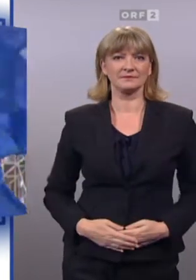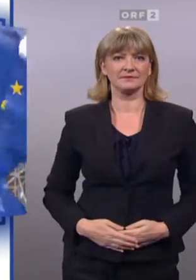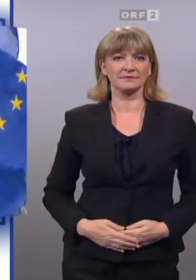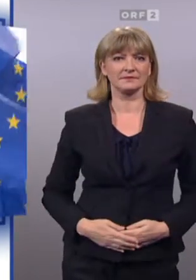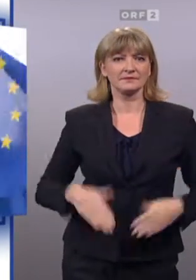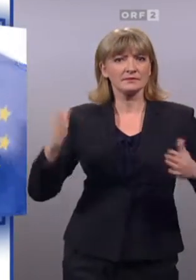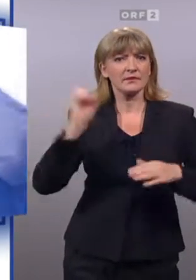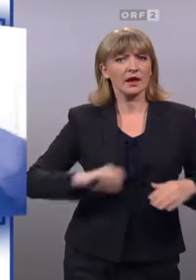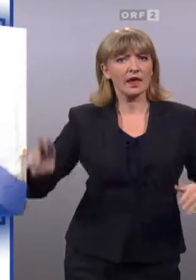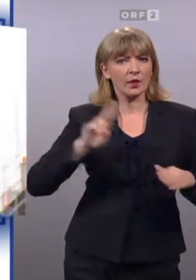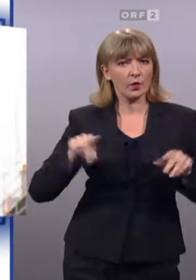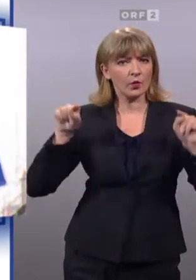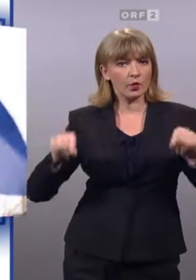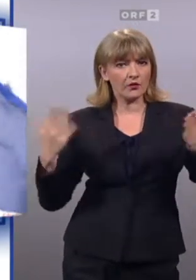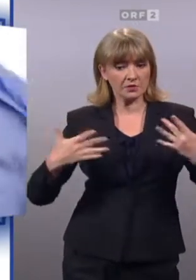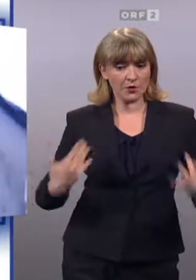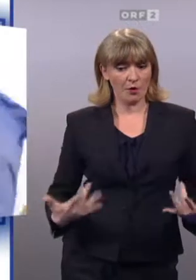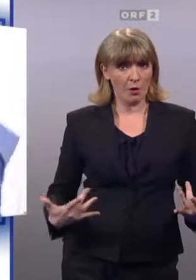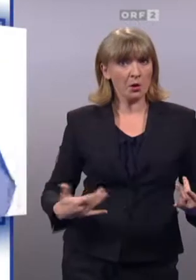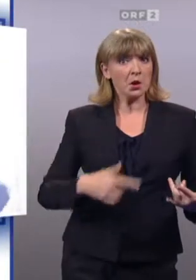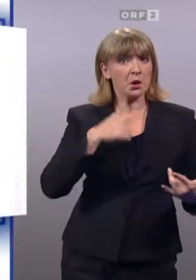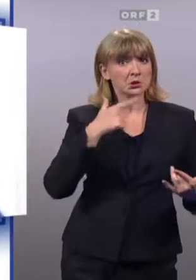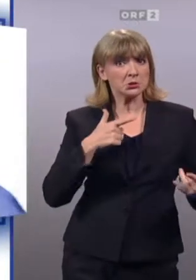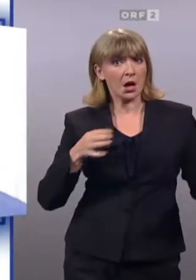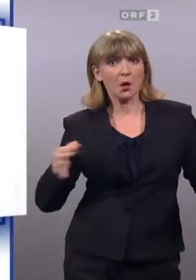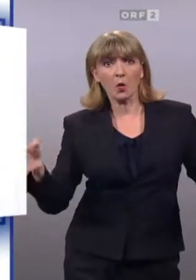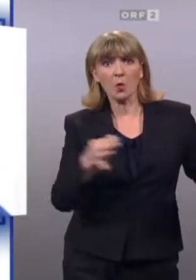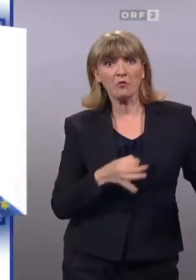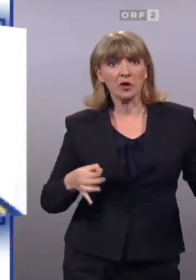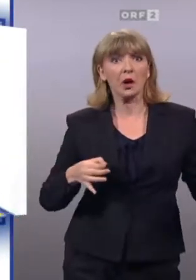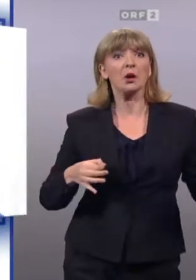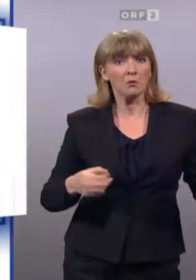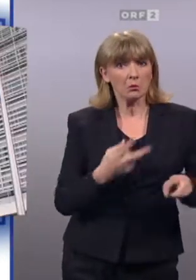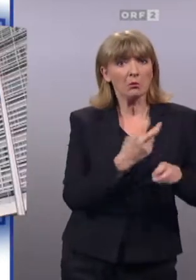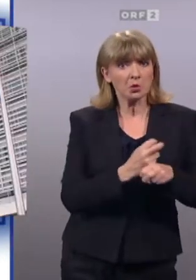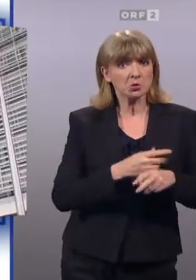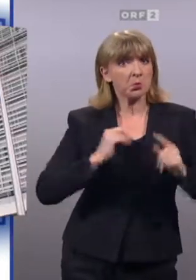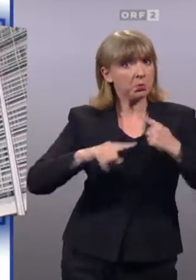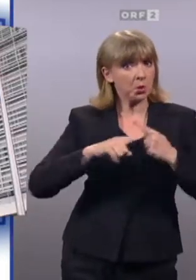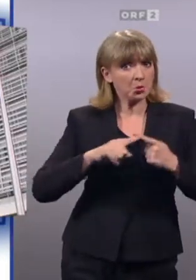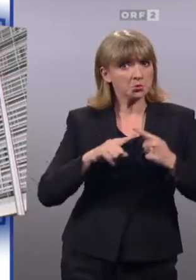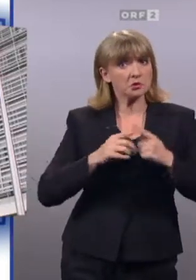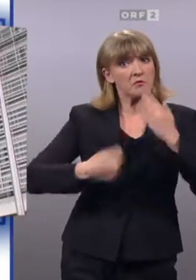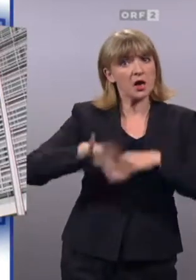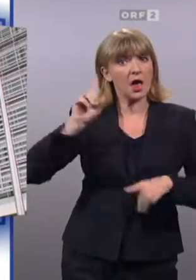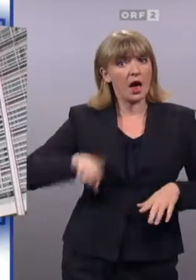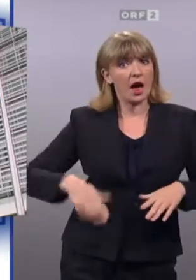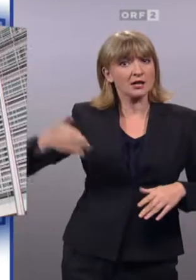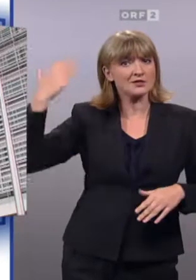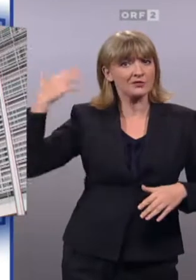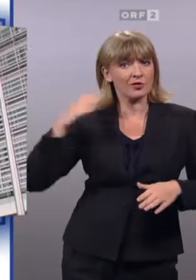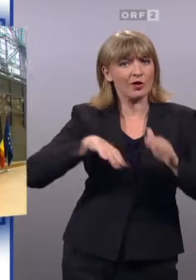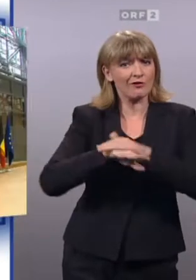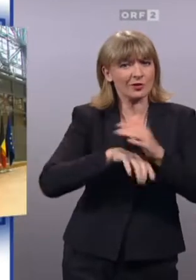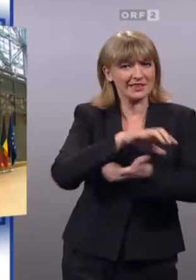Die Europäische Union wird heuer laut jüngster Eurobarometer-Umfrage von den Österreichern wieder positiver als im Jahr der großen Flüchtlingskrise